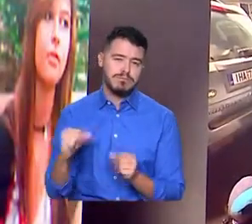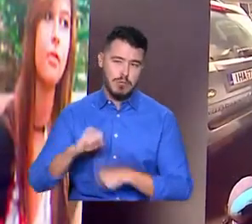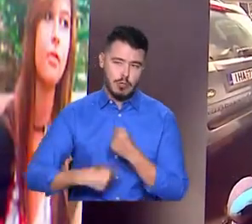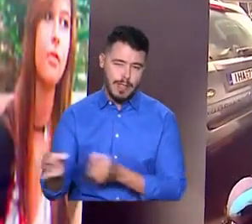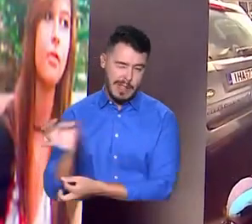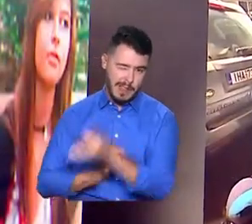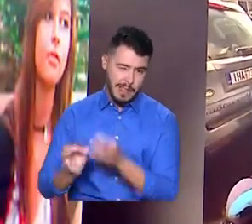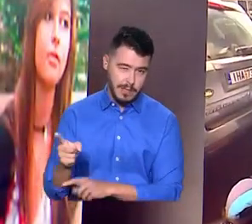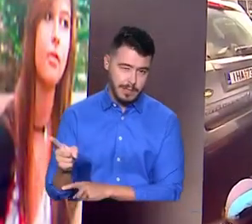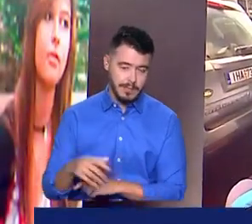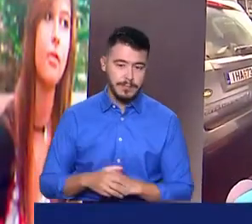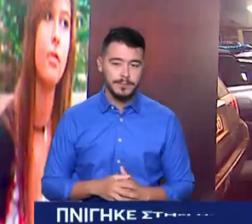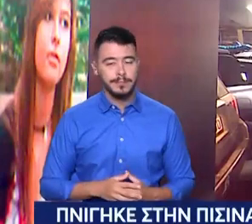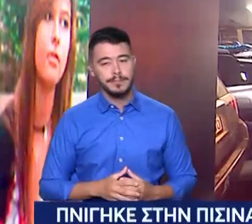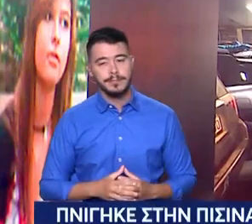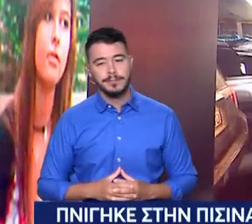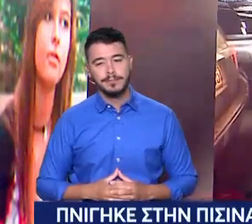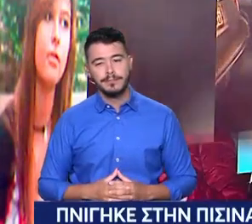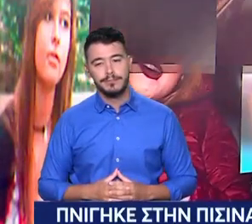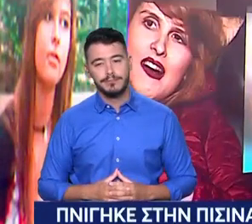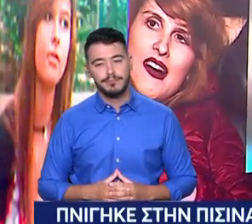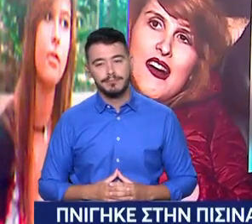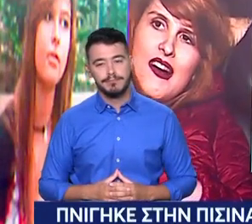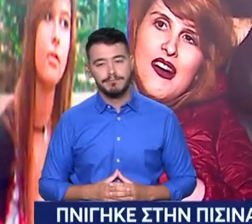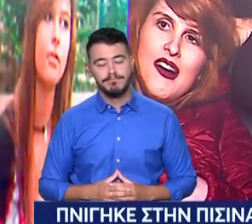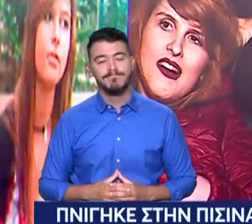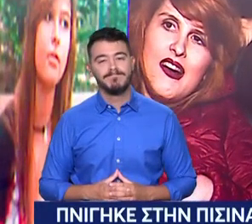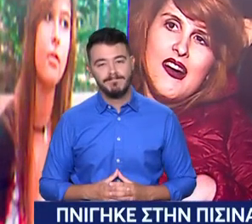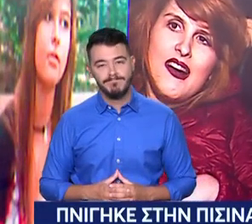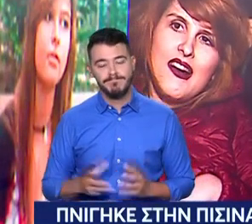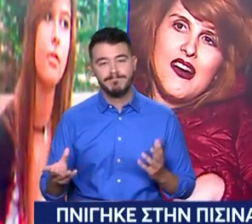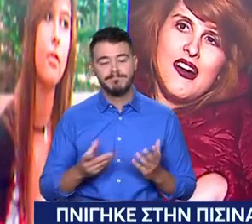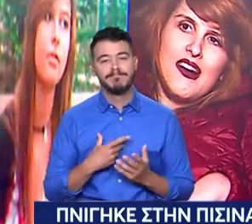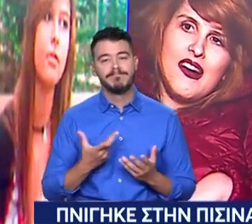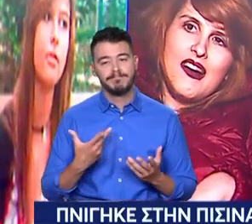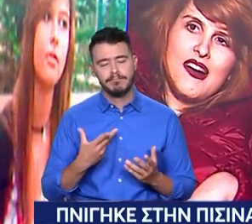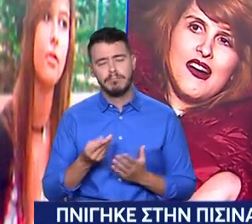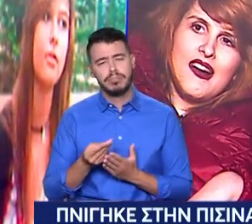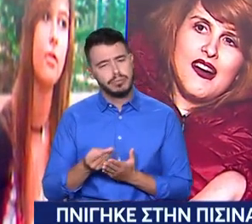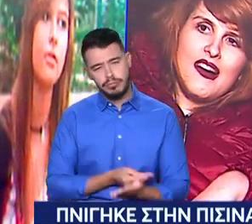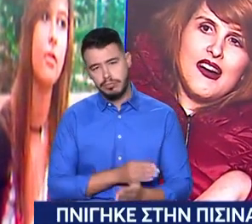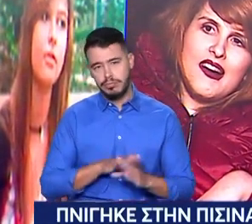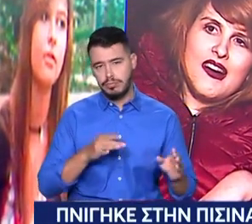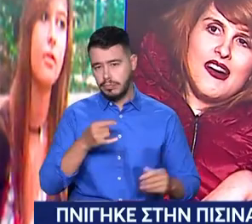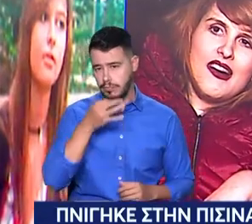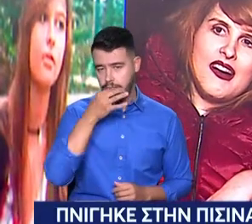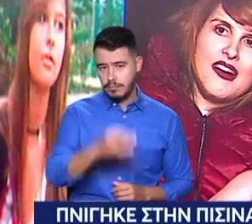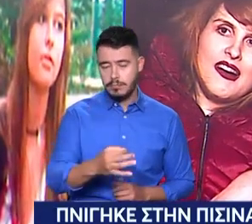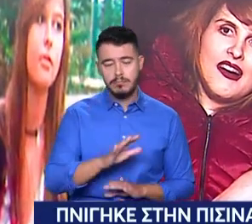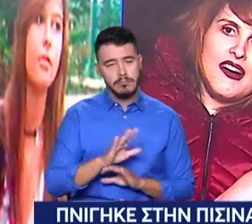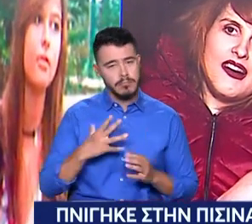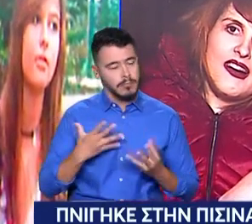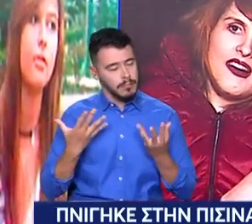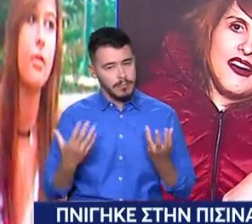και θέλω να πω το εξής. Είναι πολλές φορές που έχουμε πει, εκθεάσει, και την ευαισθησία